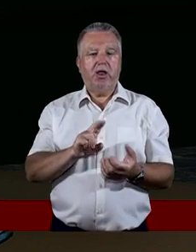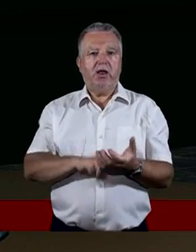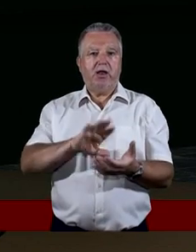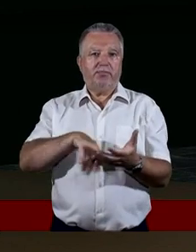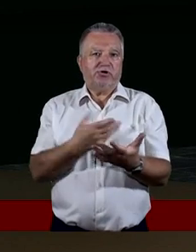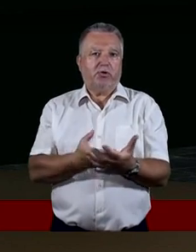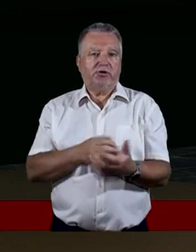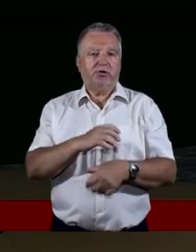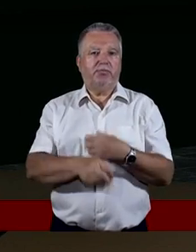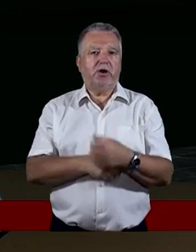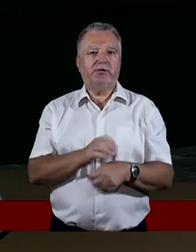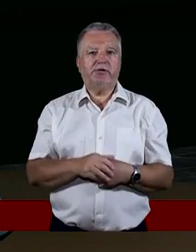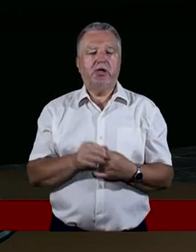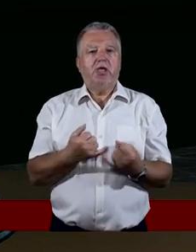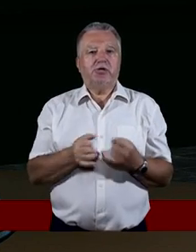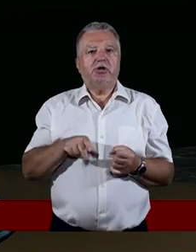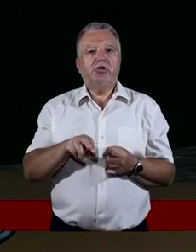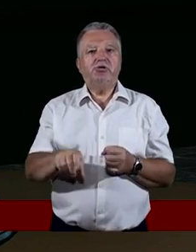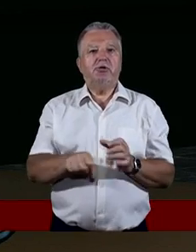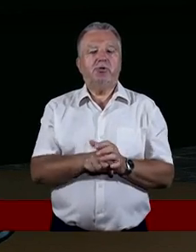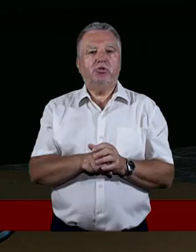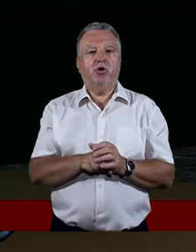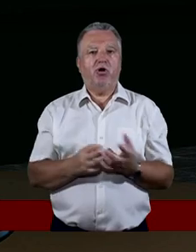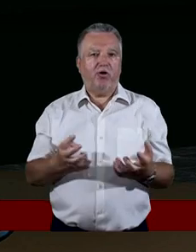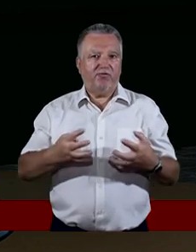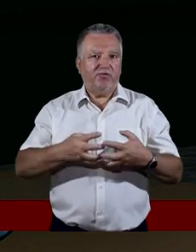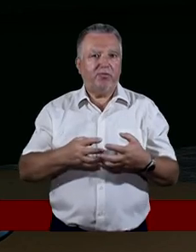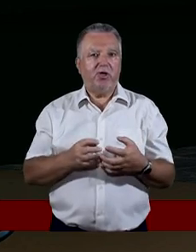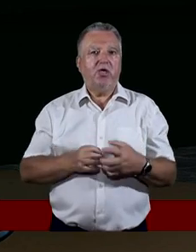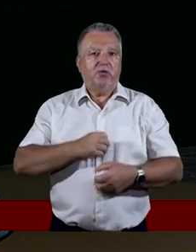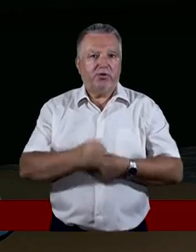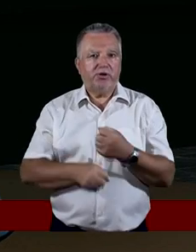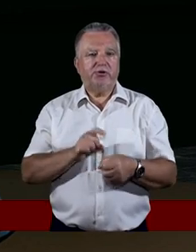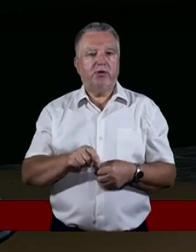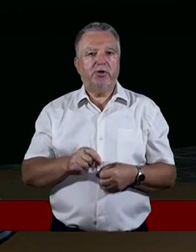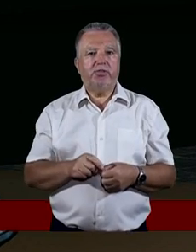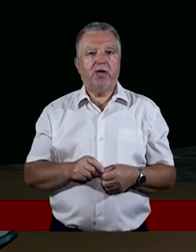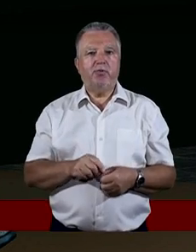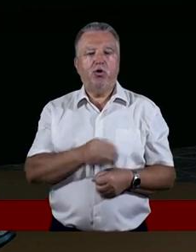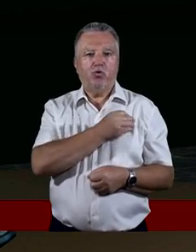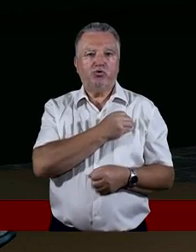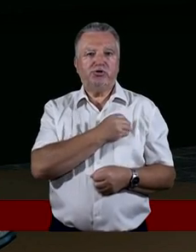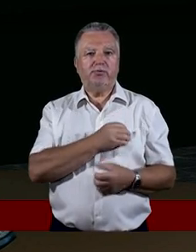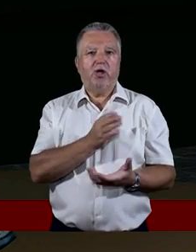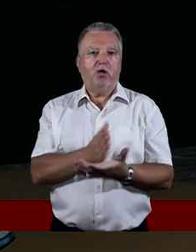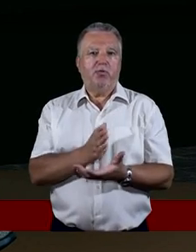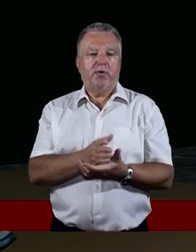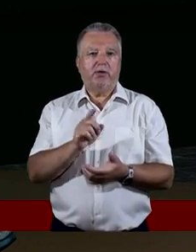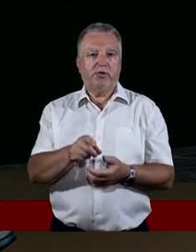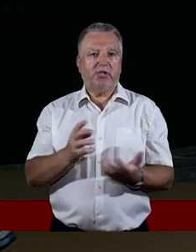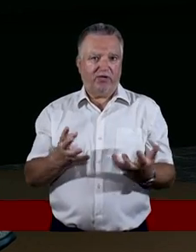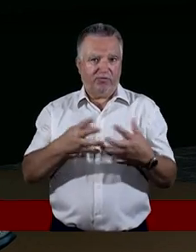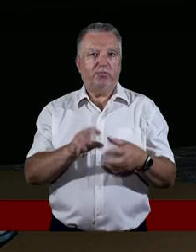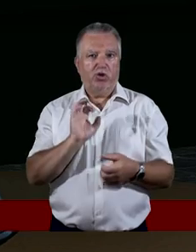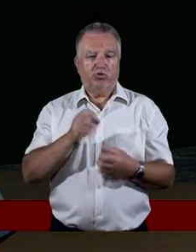pracy. Jeżeli idziemy do firmy, pracujemy tam uczciwie, pomagamy ludziom, pomagamy tej firmie dobrze